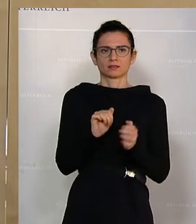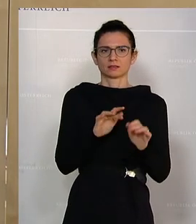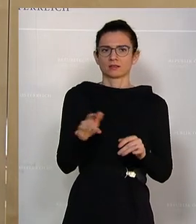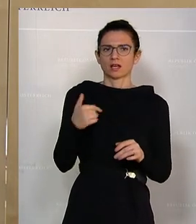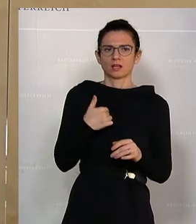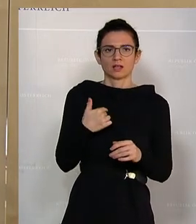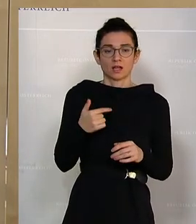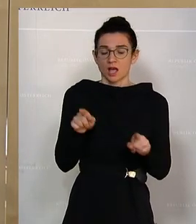besonderes Anliegen von mir ist. Dankeschön. Dankeschön. Dankeschön. Dankeschön.